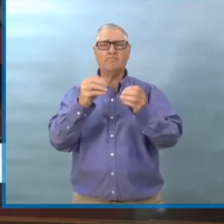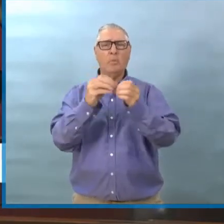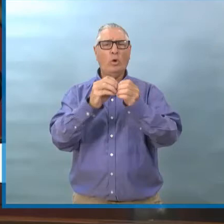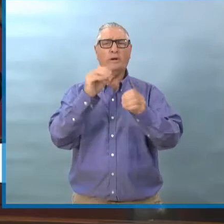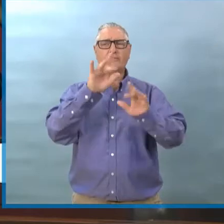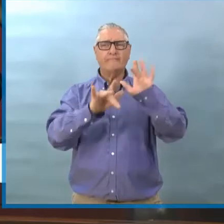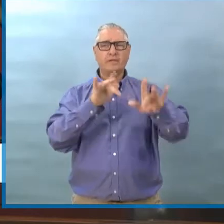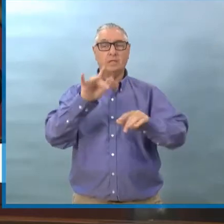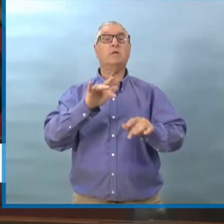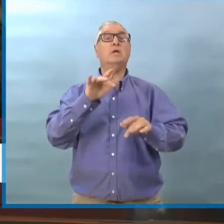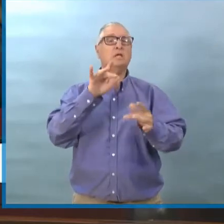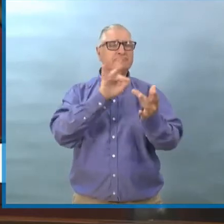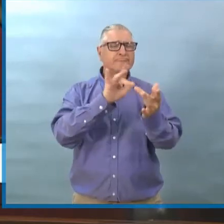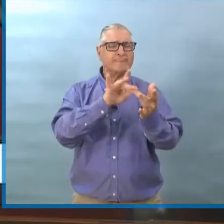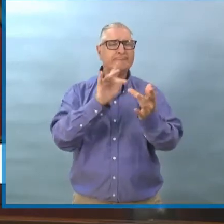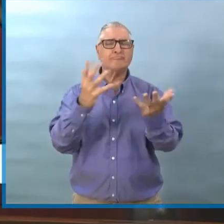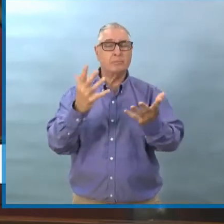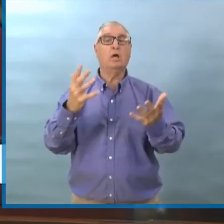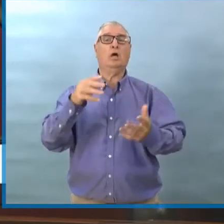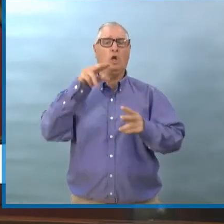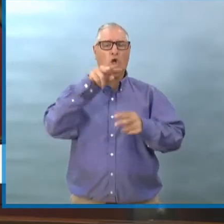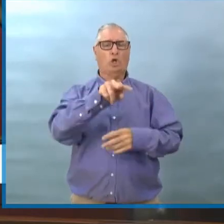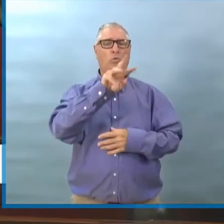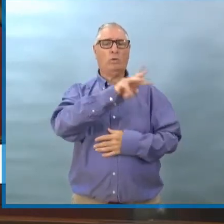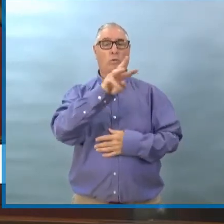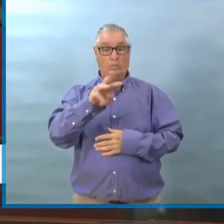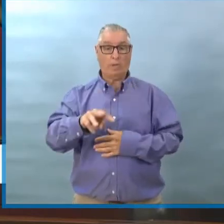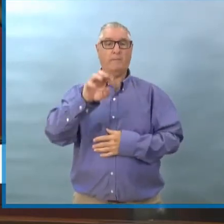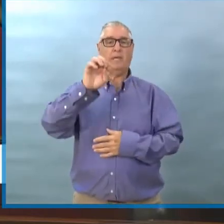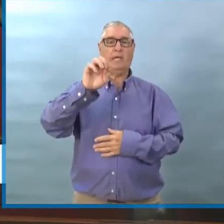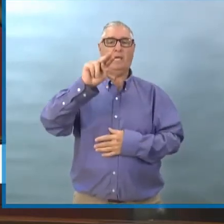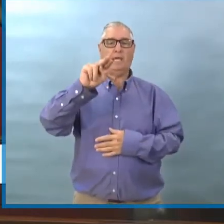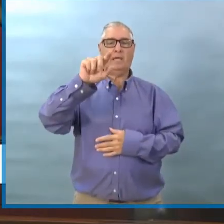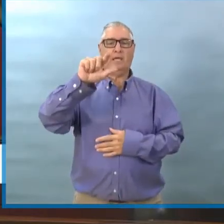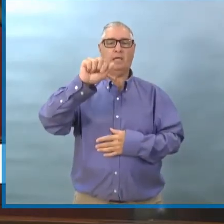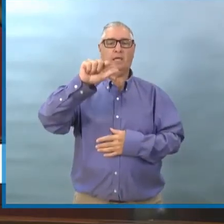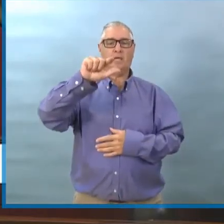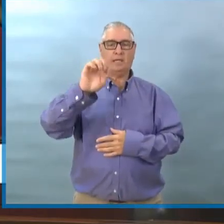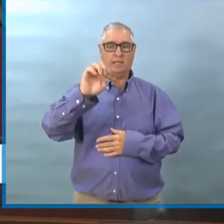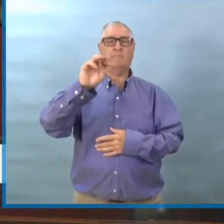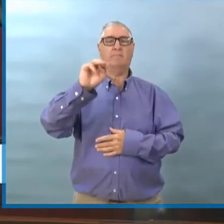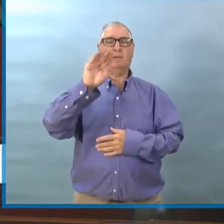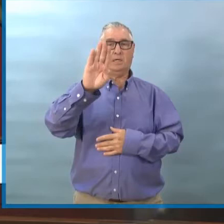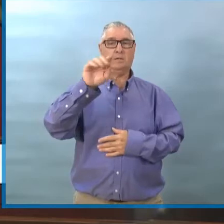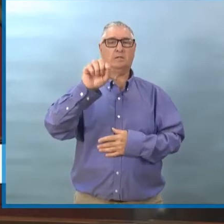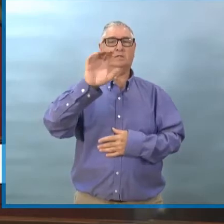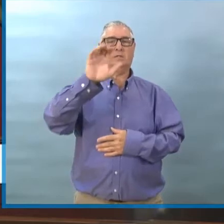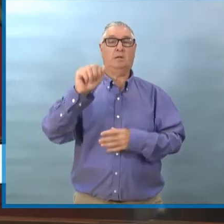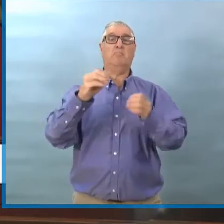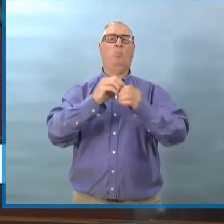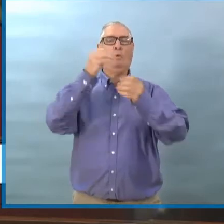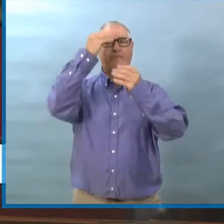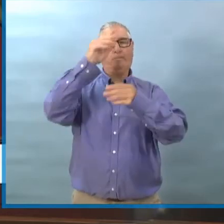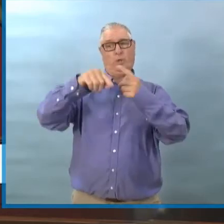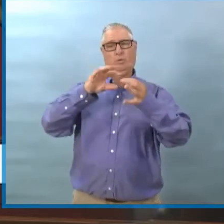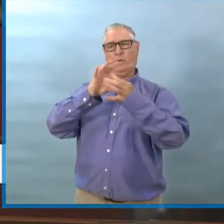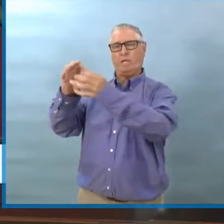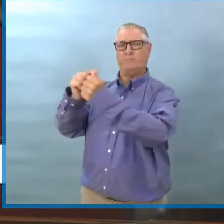.ca. On continue à rappeler au Manitobain que même si on continue de bien faire